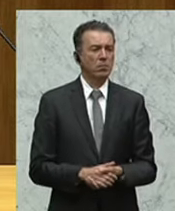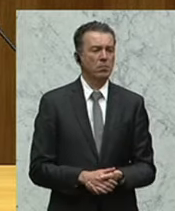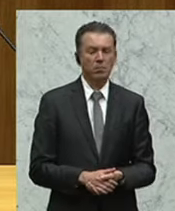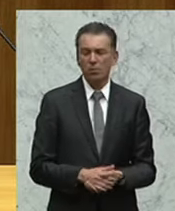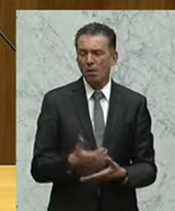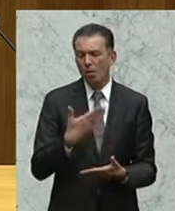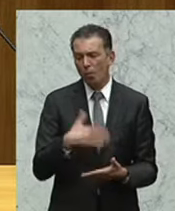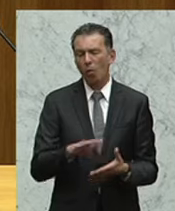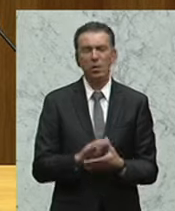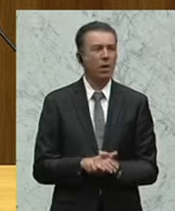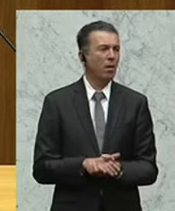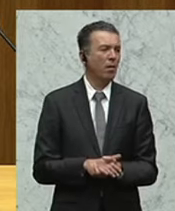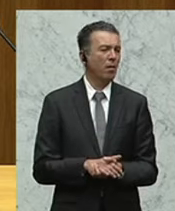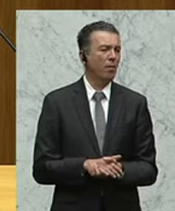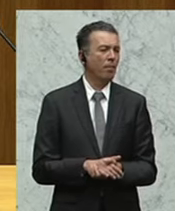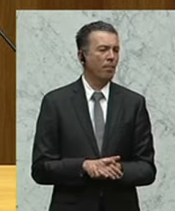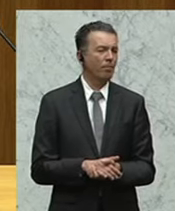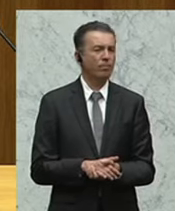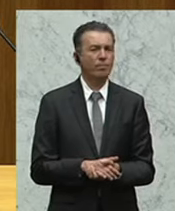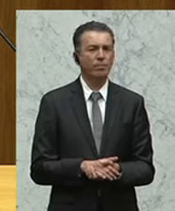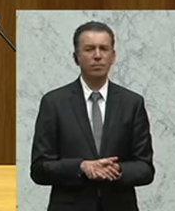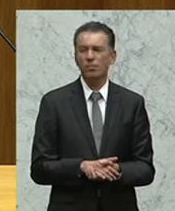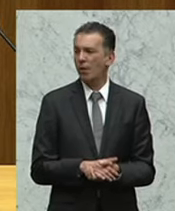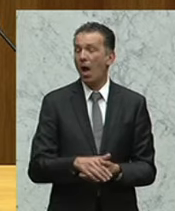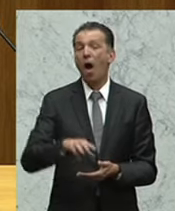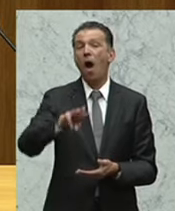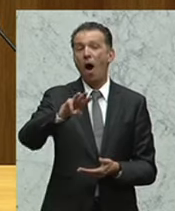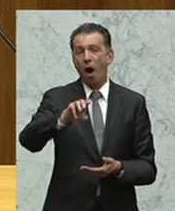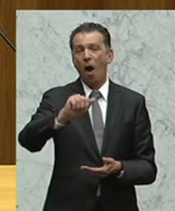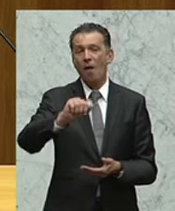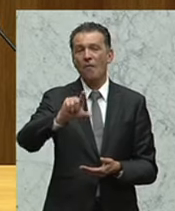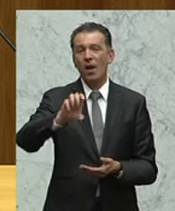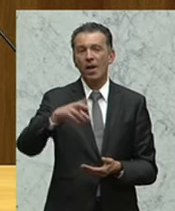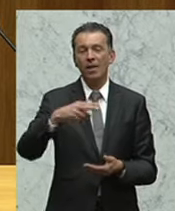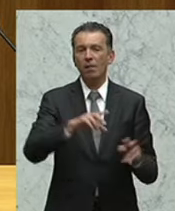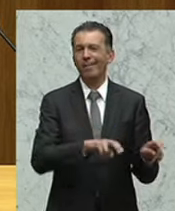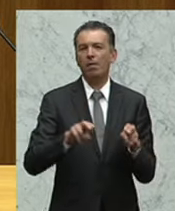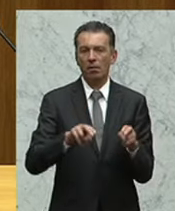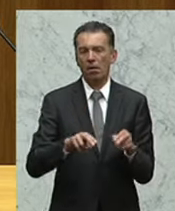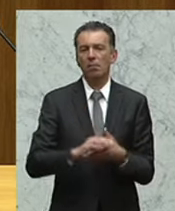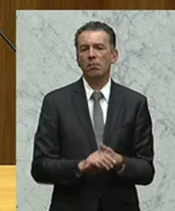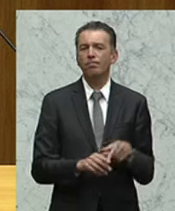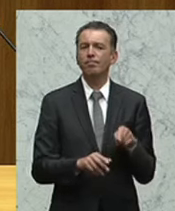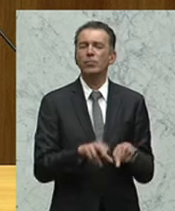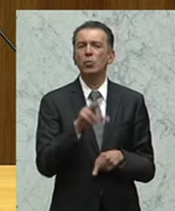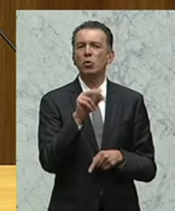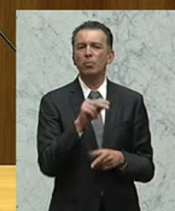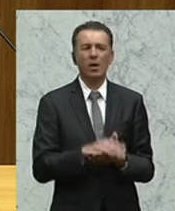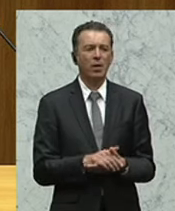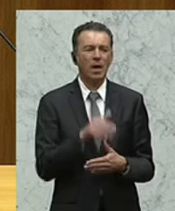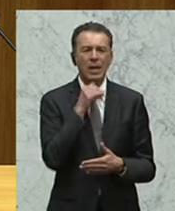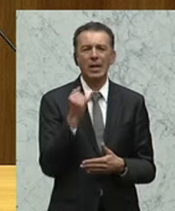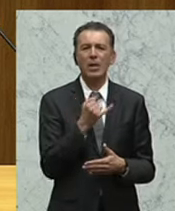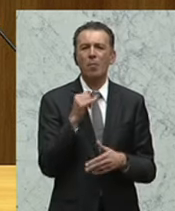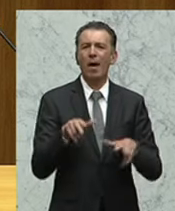möchte ganz gerne David Walsch zitieren. David Walsch ist der Sprecher der an und für sich nicht